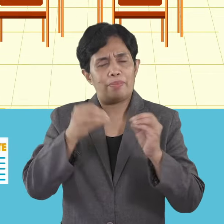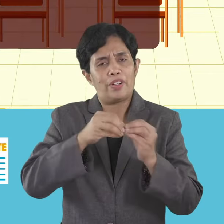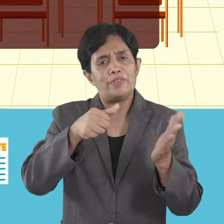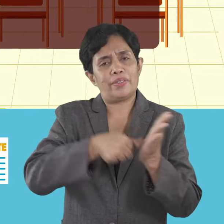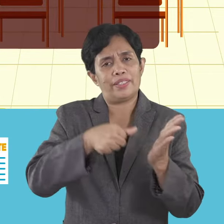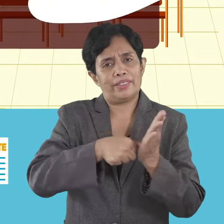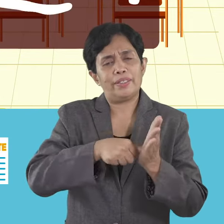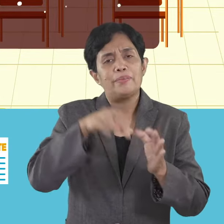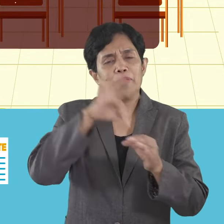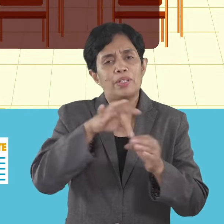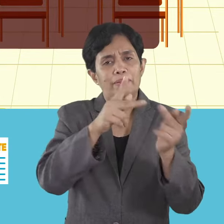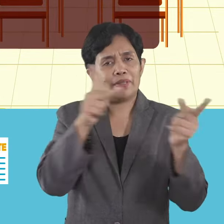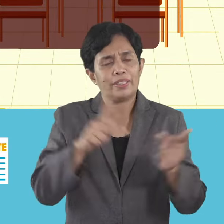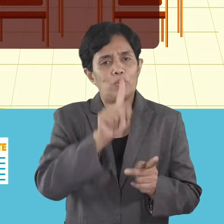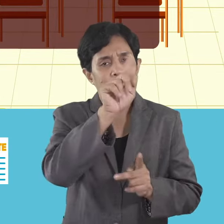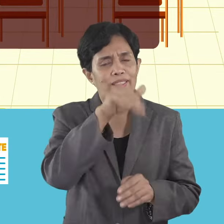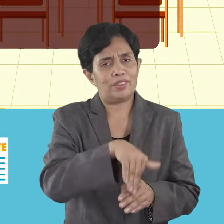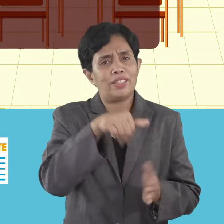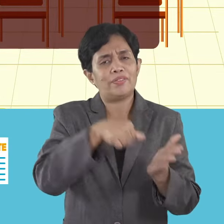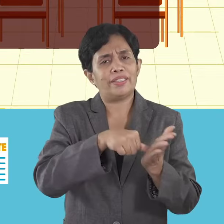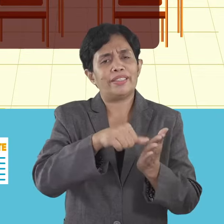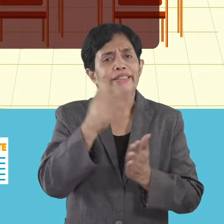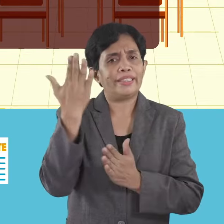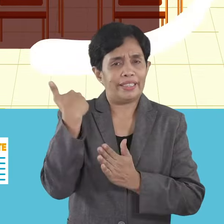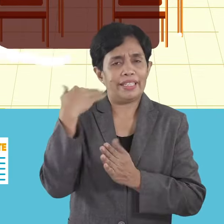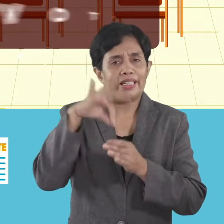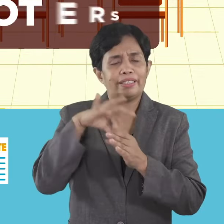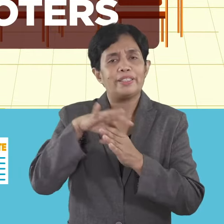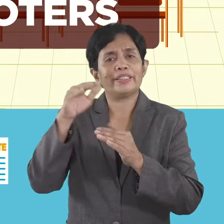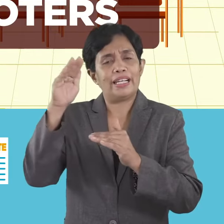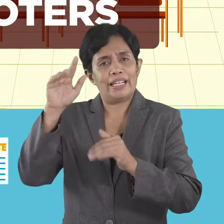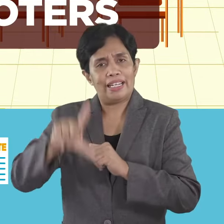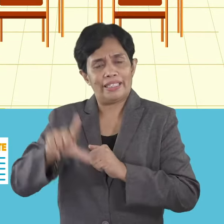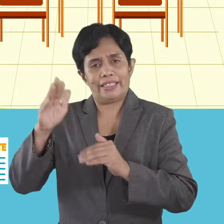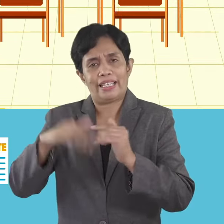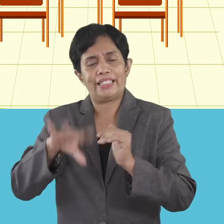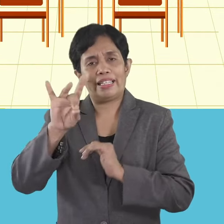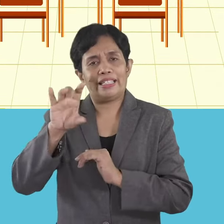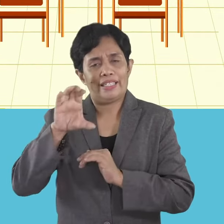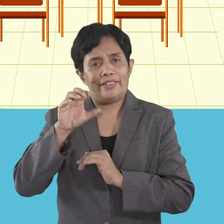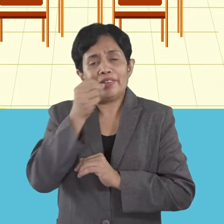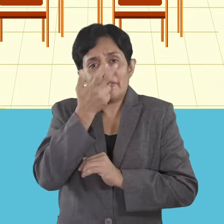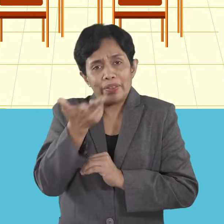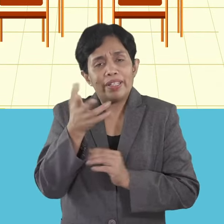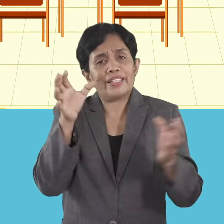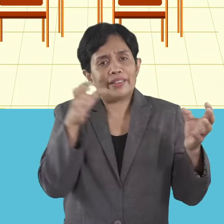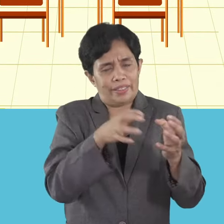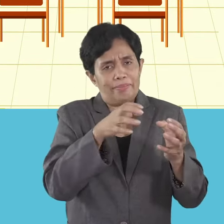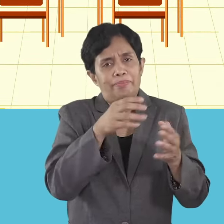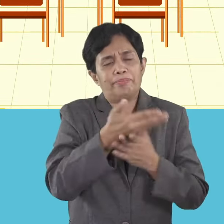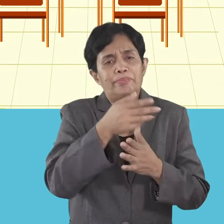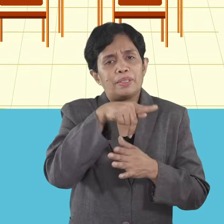sa 1,000 butante sa may aging eleksyon sa UBUSA o susintos, karon. Ang gamay nga clustered